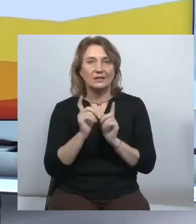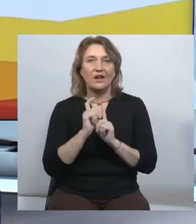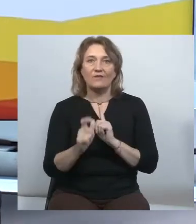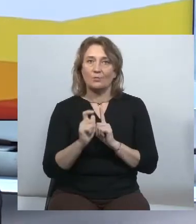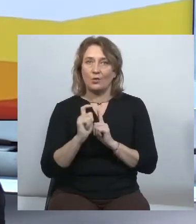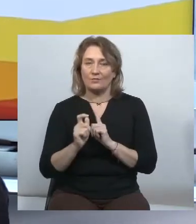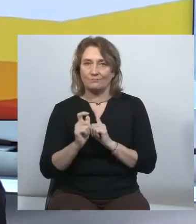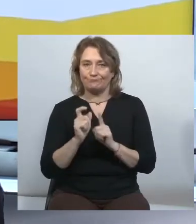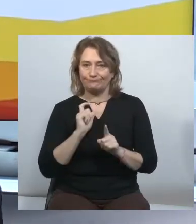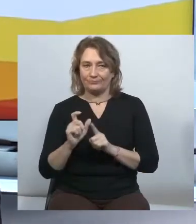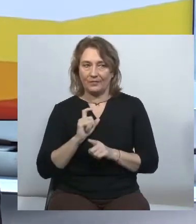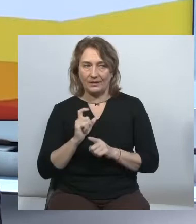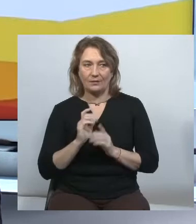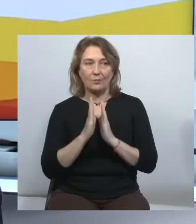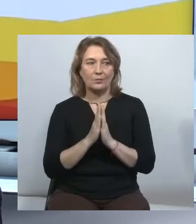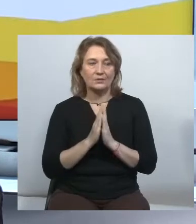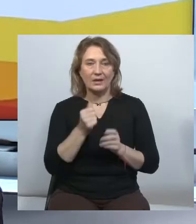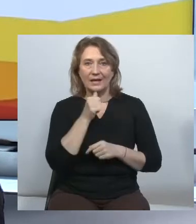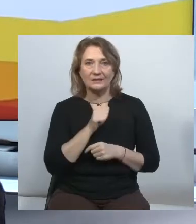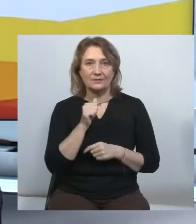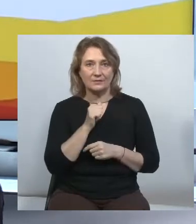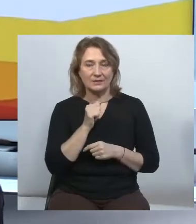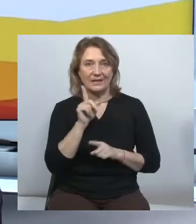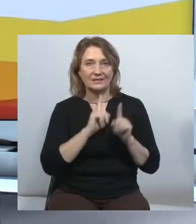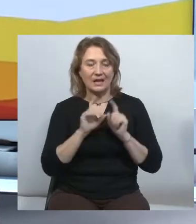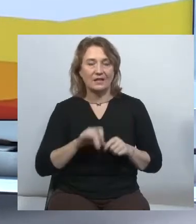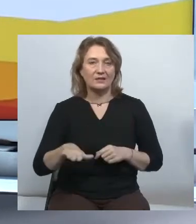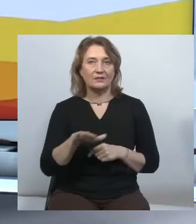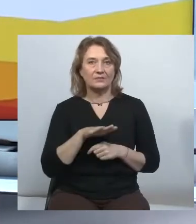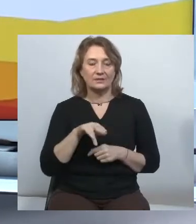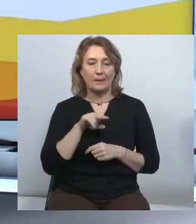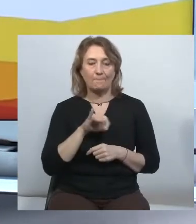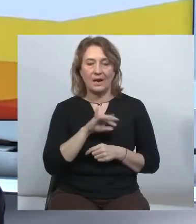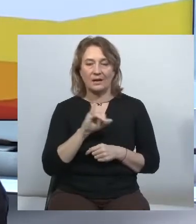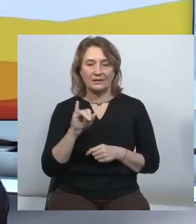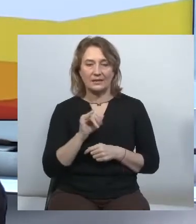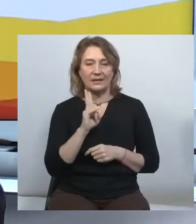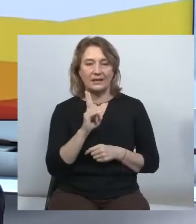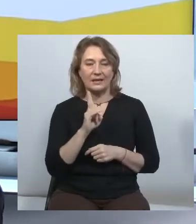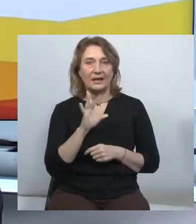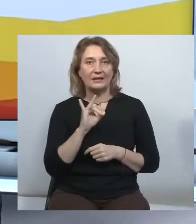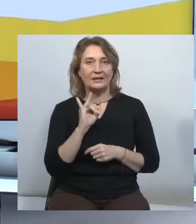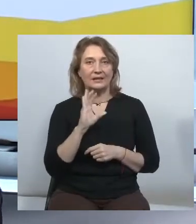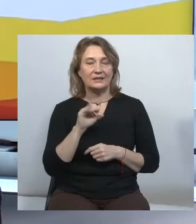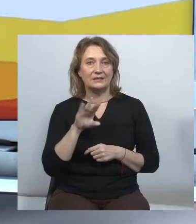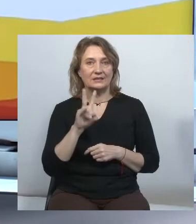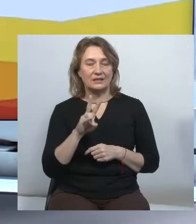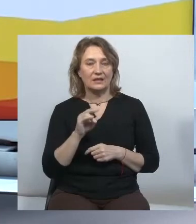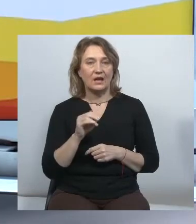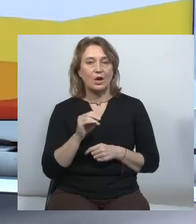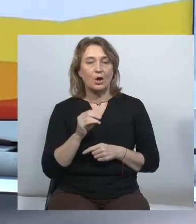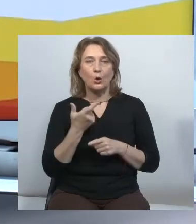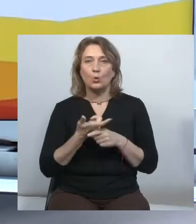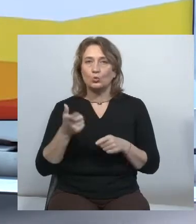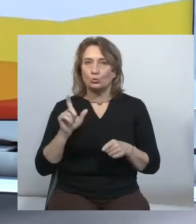хотіла передати слово нашій експерці з Ради Європи. Пані Кріштіні, розгоні. Пані Кріштіна, як ніхто дуже добре знає